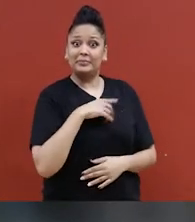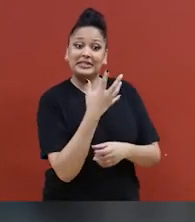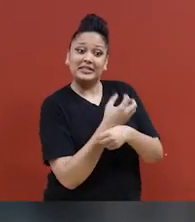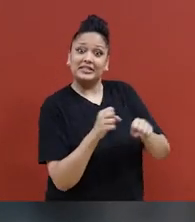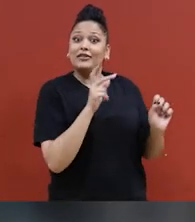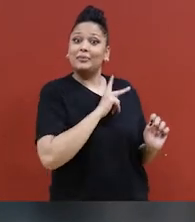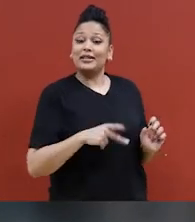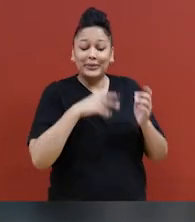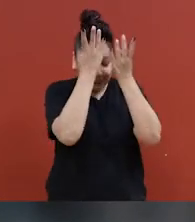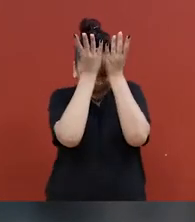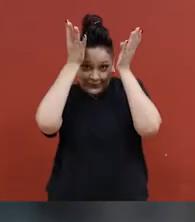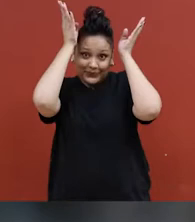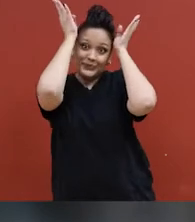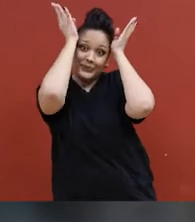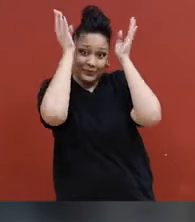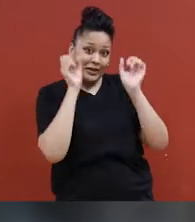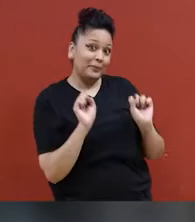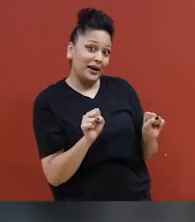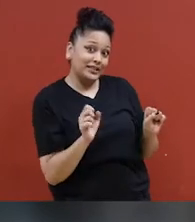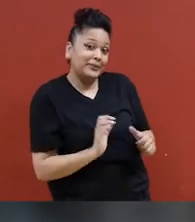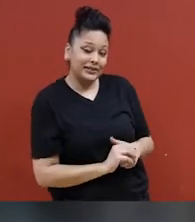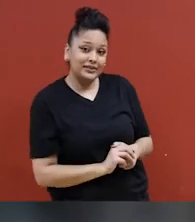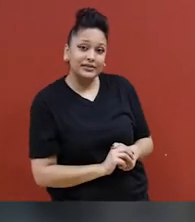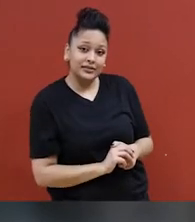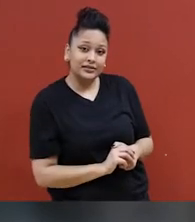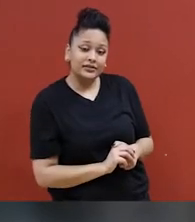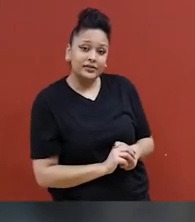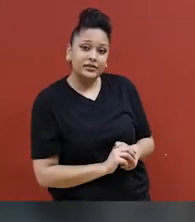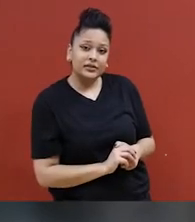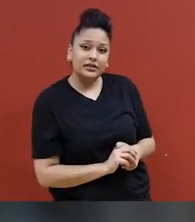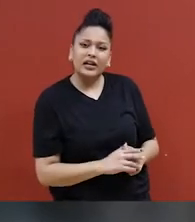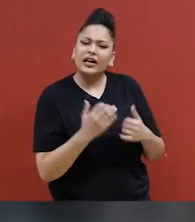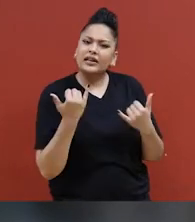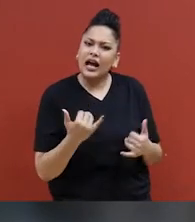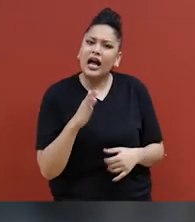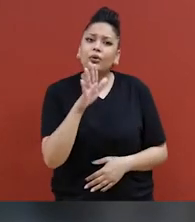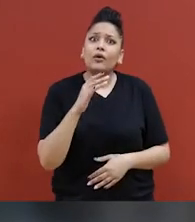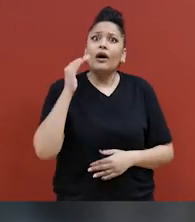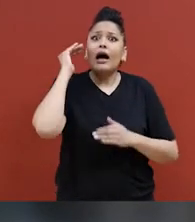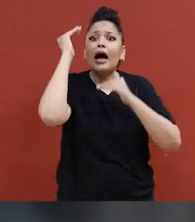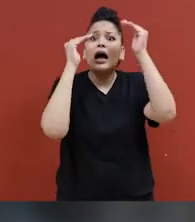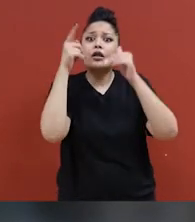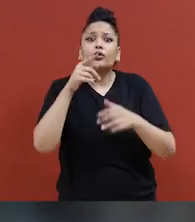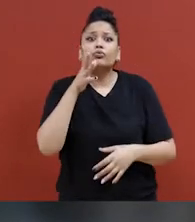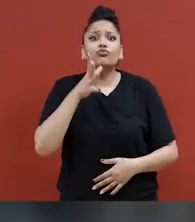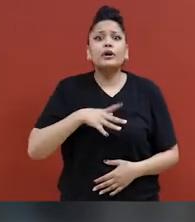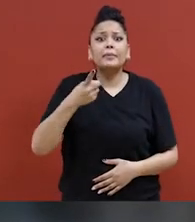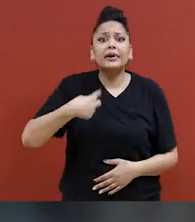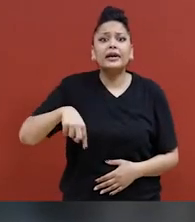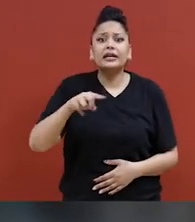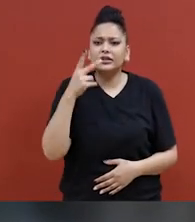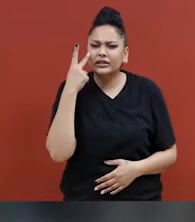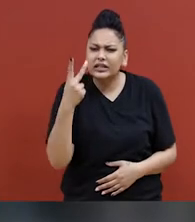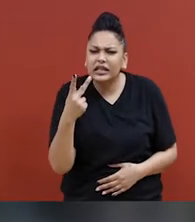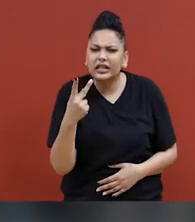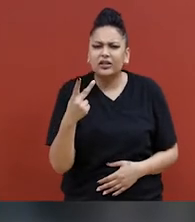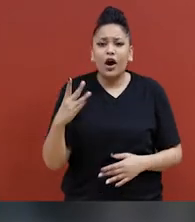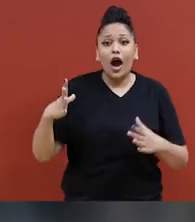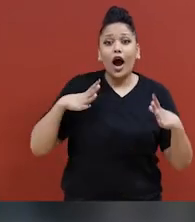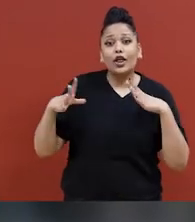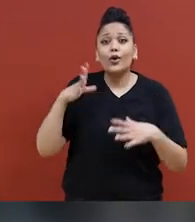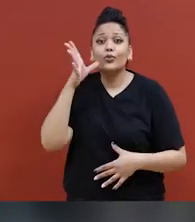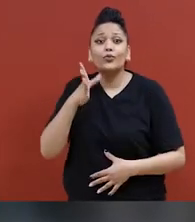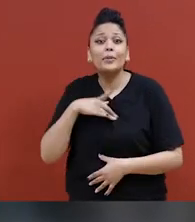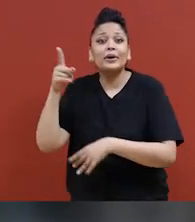De préférence un prince si possible. Et quand on pense à nous, les femmes adultes, et à ce que nous montrent Hollywood et les autres maisons de